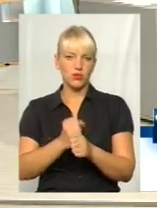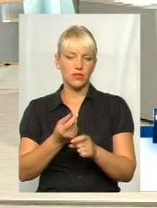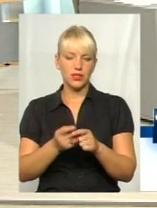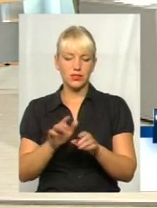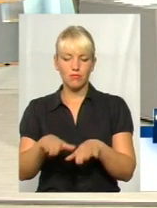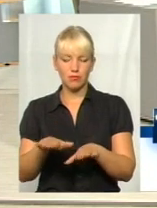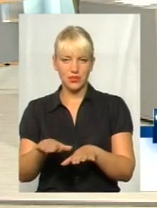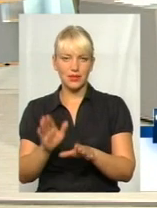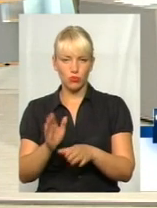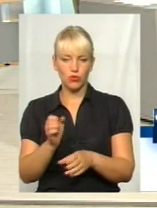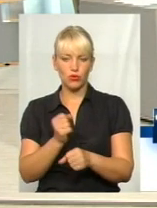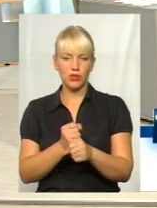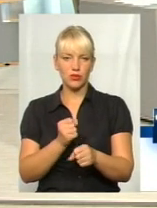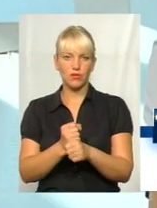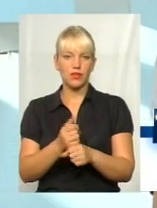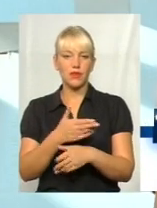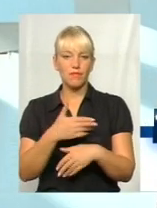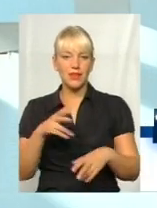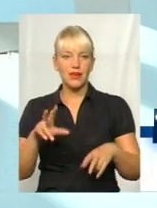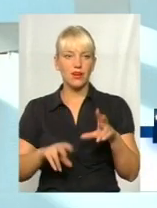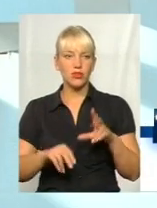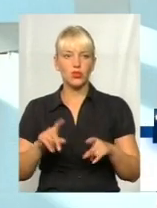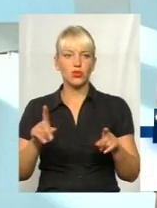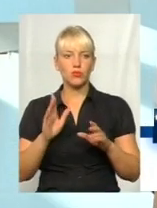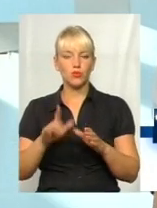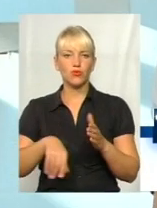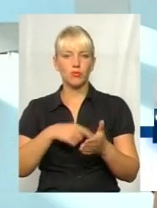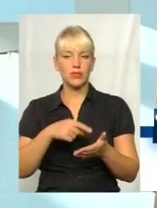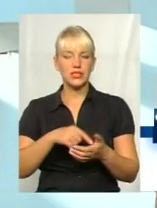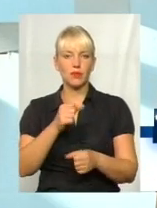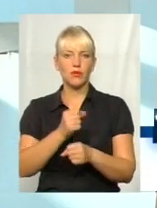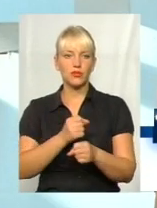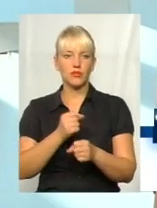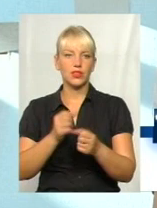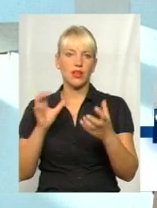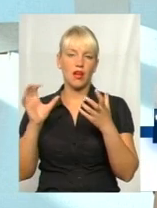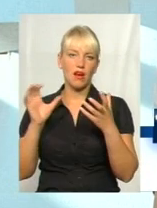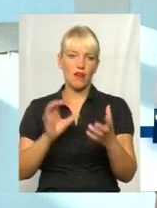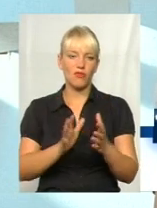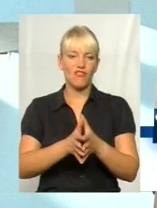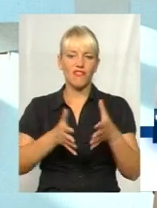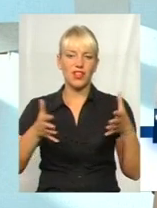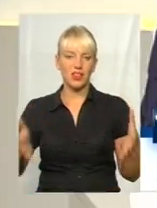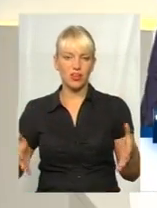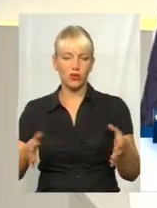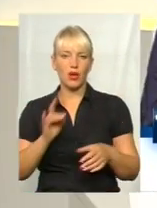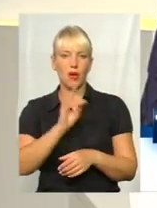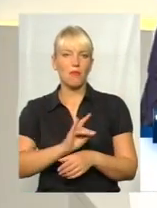працювати, тому що ми розраховуємо на те, що в місті будуть працювати автобуси великої пасажири в місті.